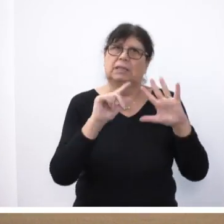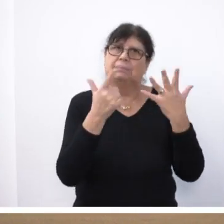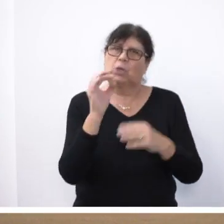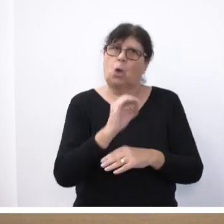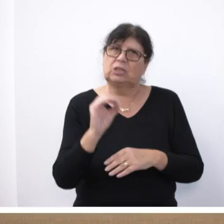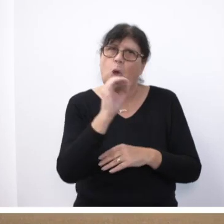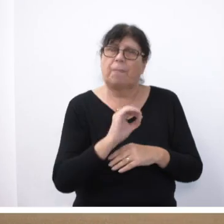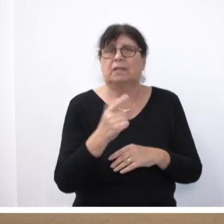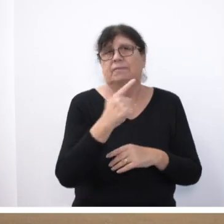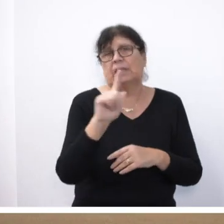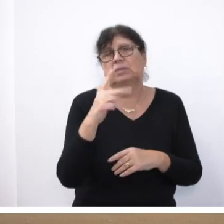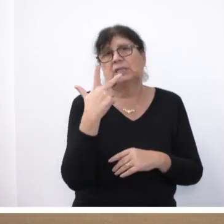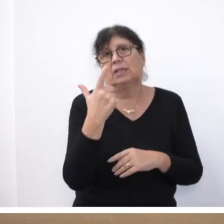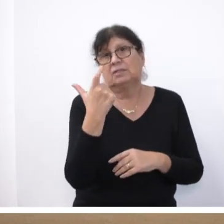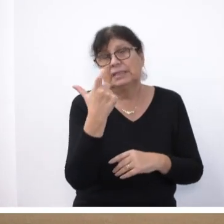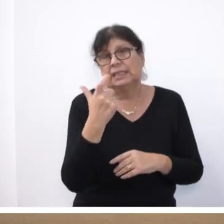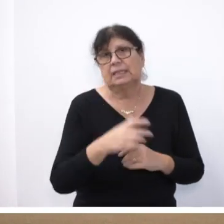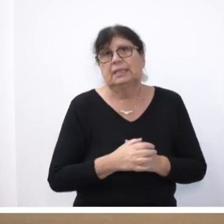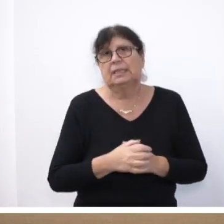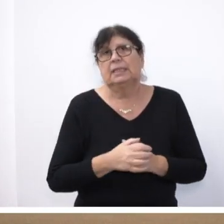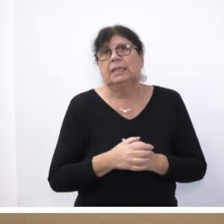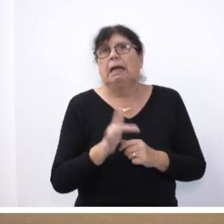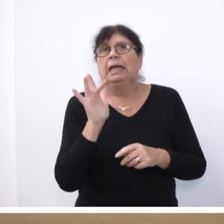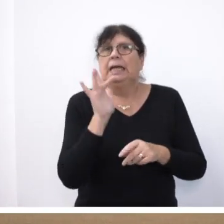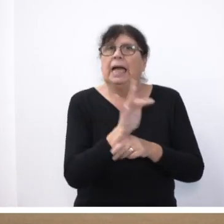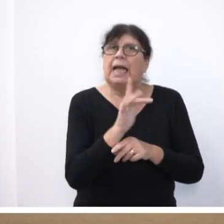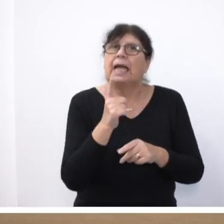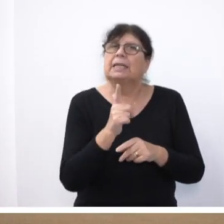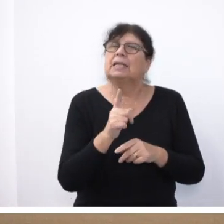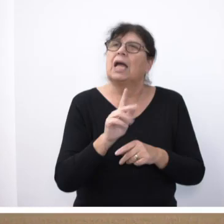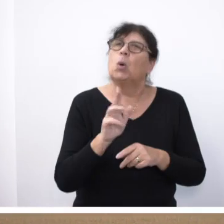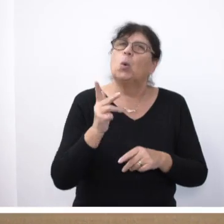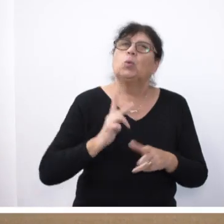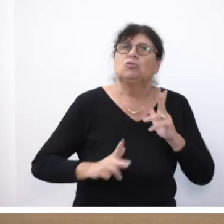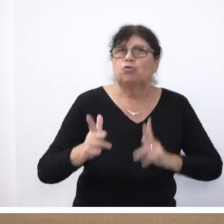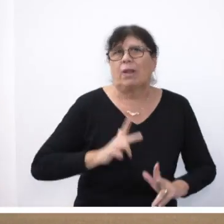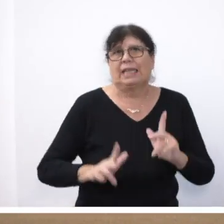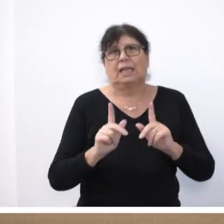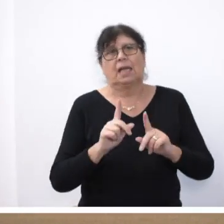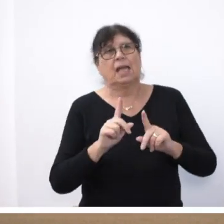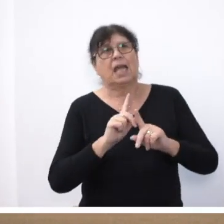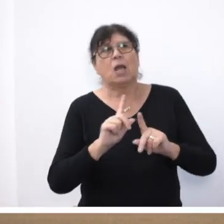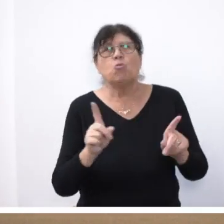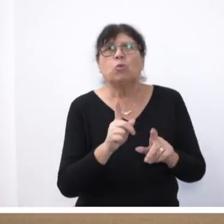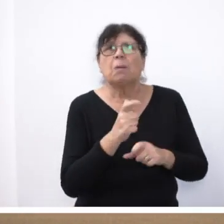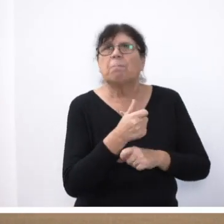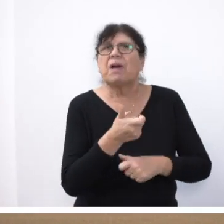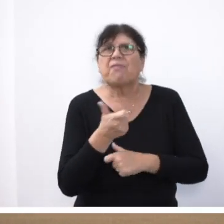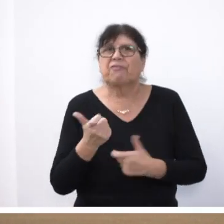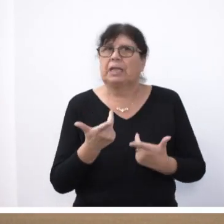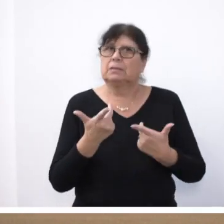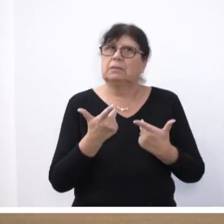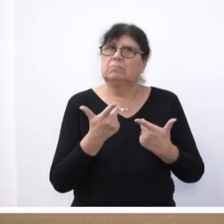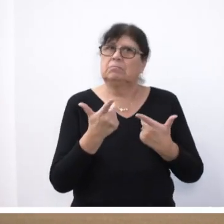Oktober 2023 gegen unschuldige und unbewaffnete Zivilisten, Männer,